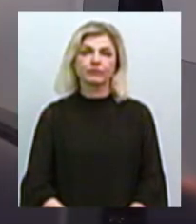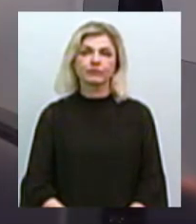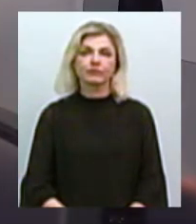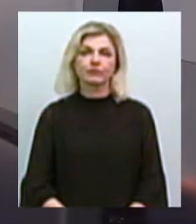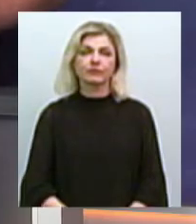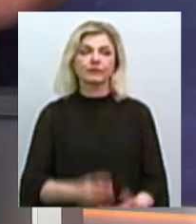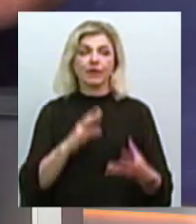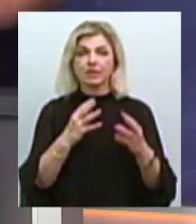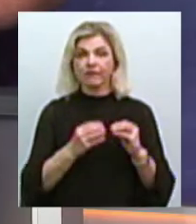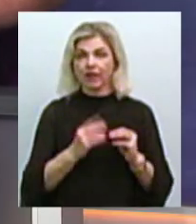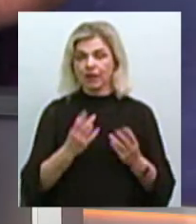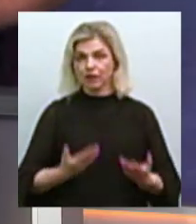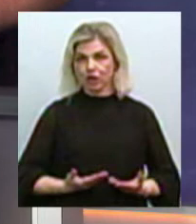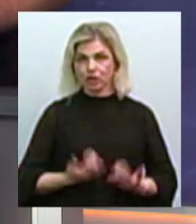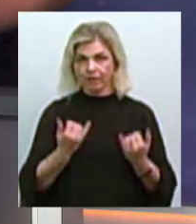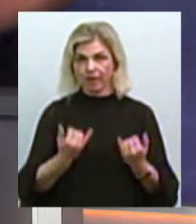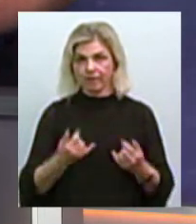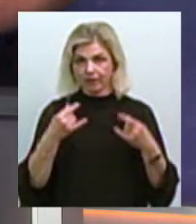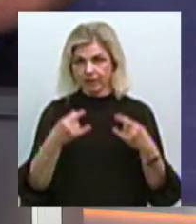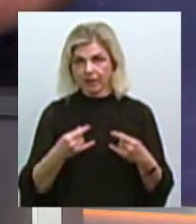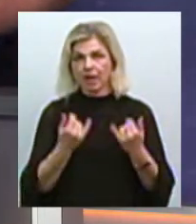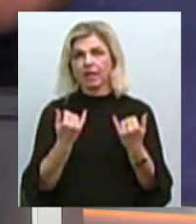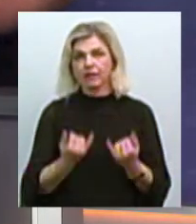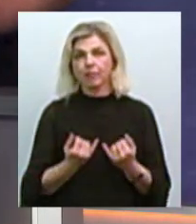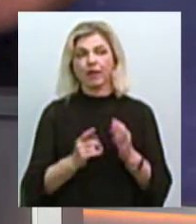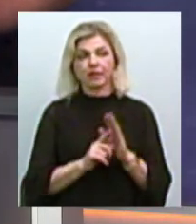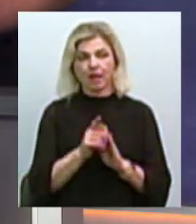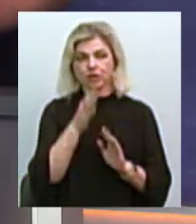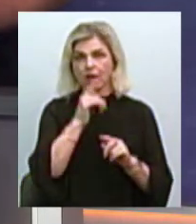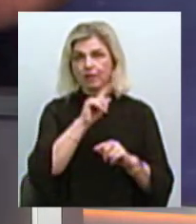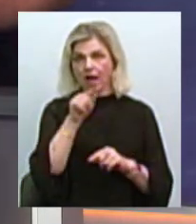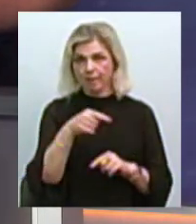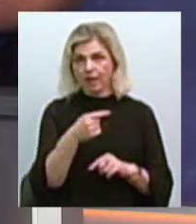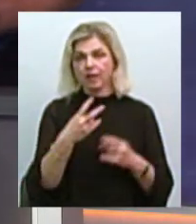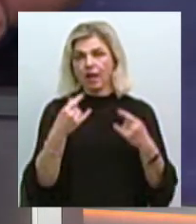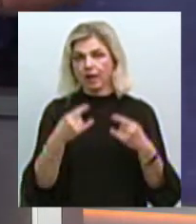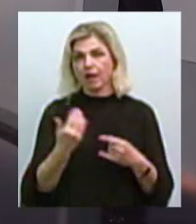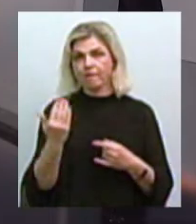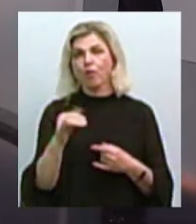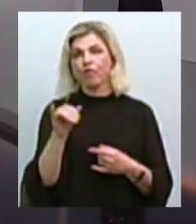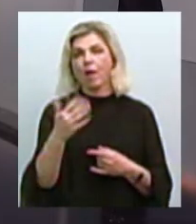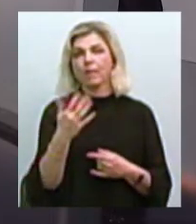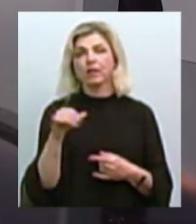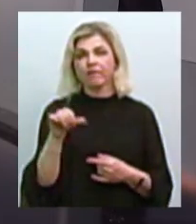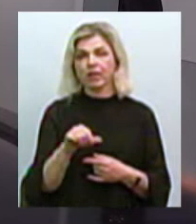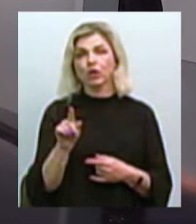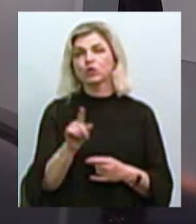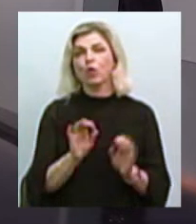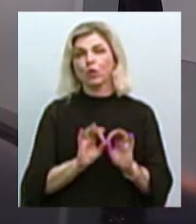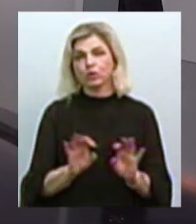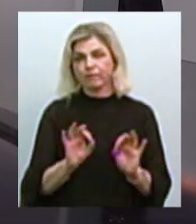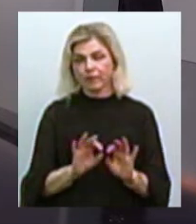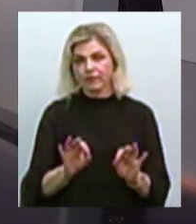Звідти наживо в прямому ефірі. І тепер, будь ласка, таймер на екран. І ви, Дмитрий, маєте 5 хвилин для того, щоб розповісти,